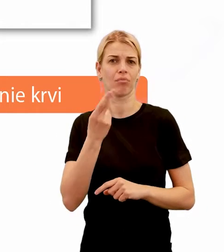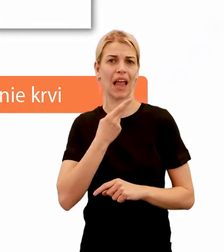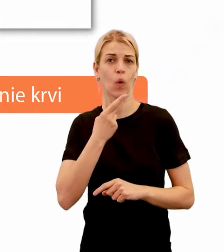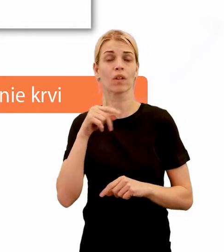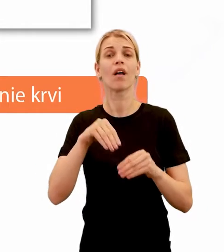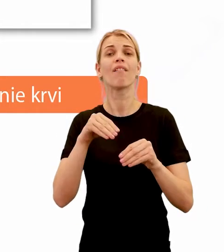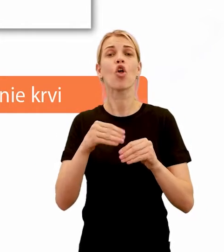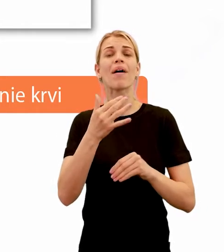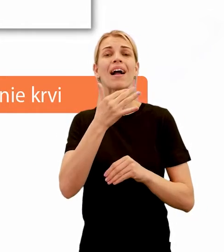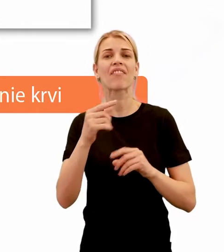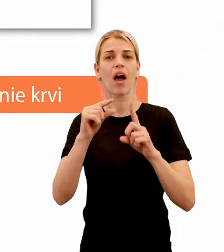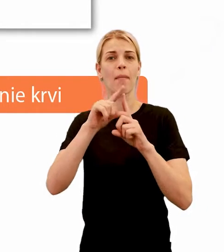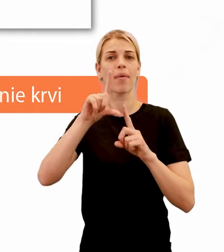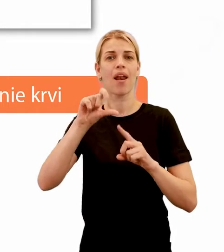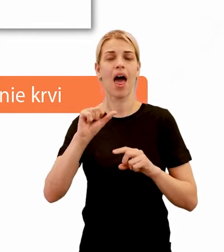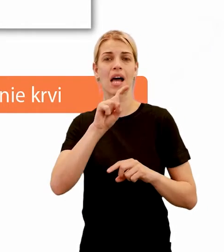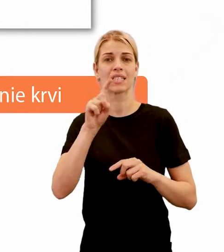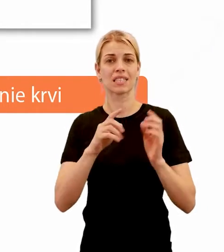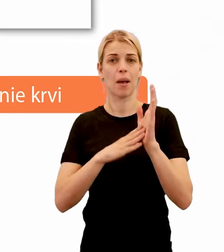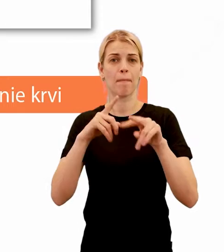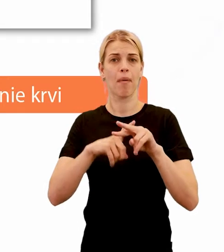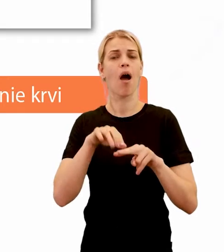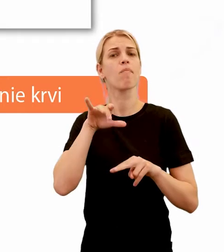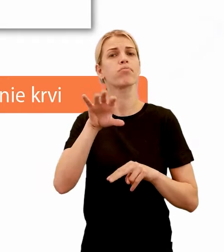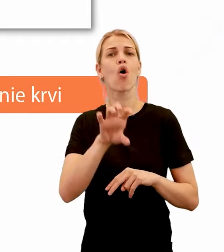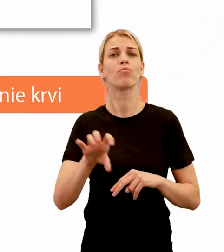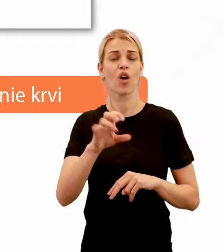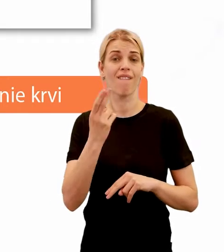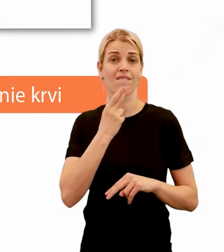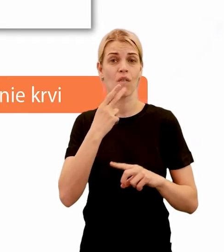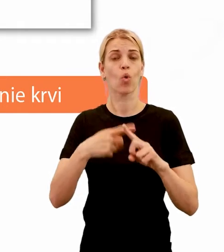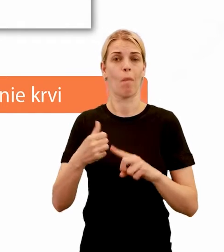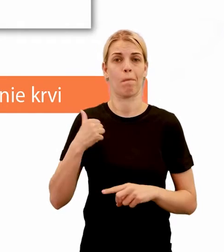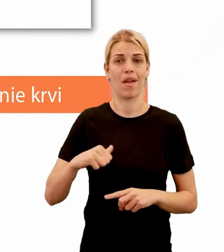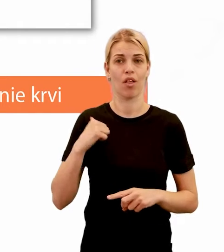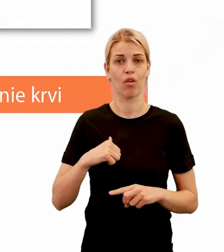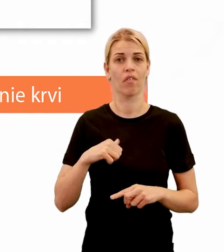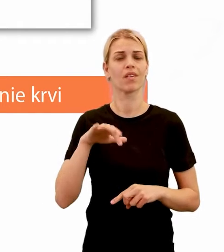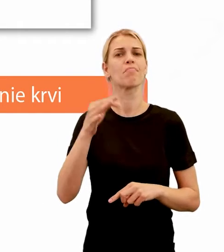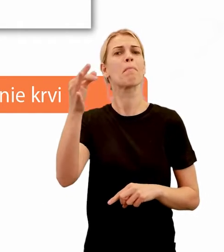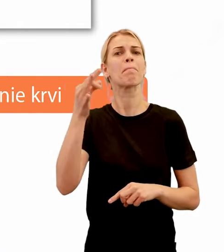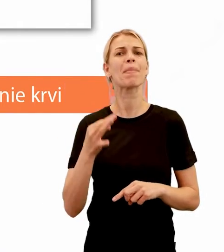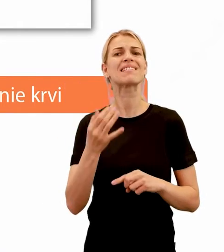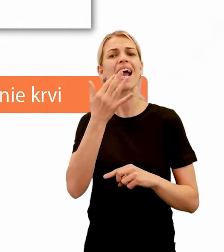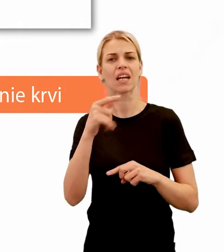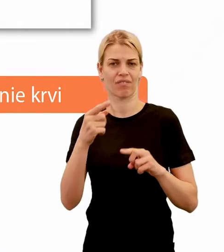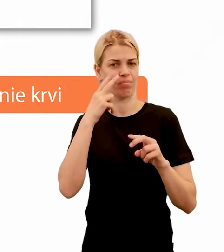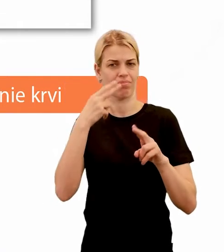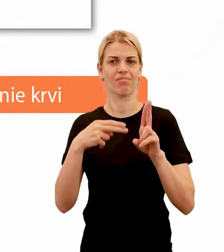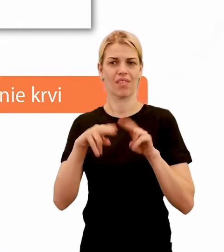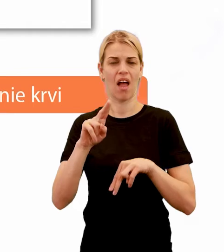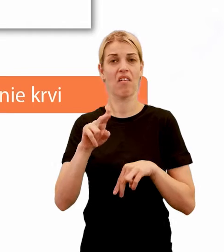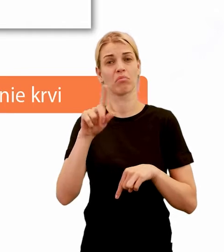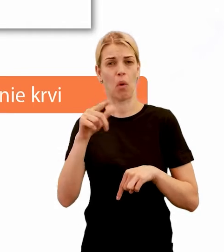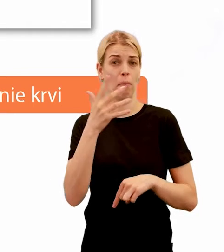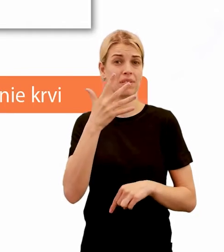je ňou krvná plazma, ktorá obsahuje hlavne vodu a bielkoviny. Jej podiel v krvi je najväčší, ma